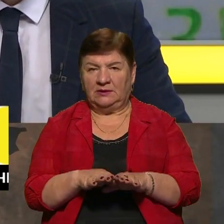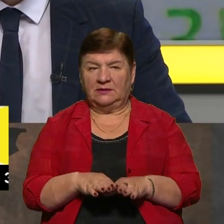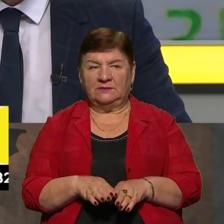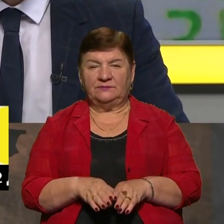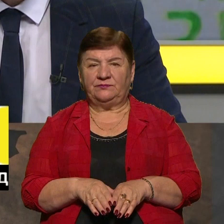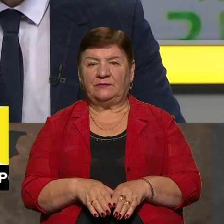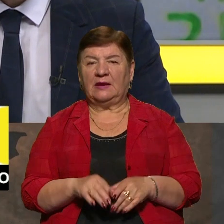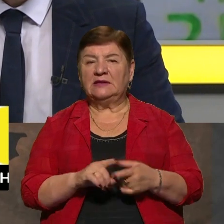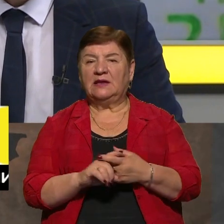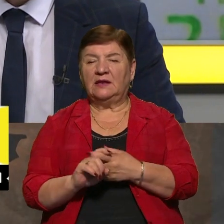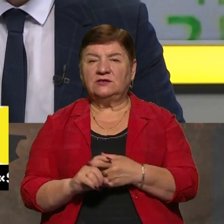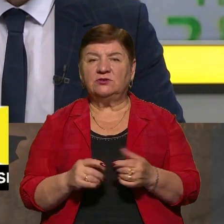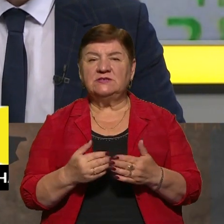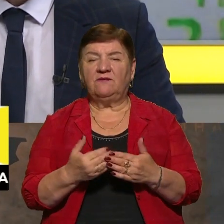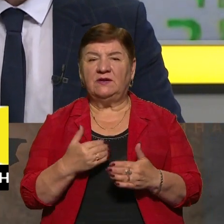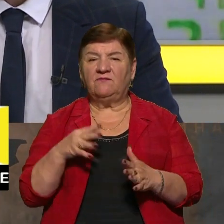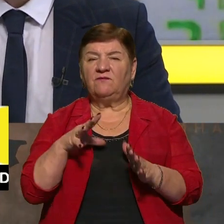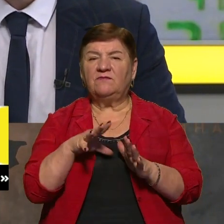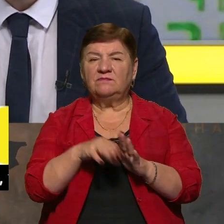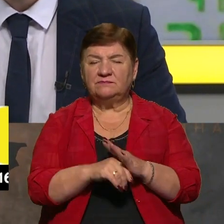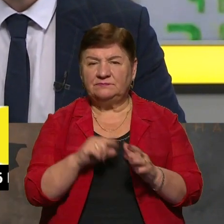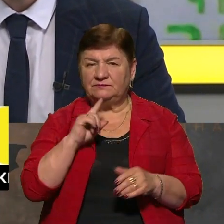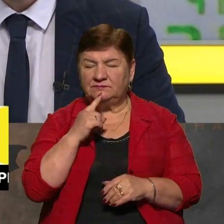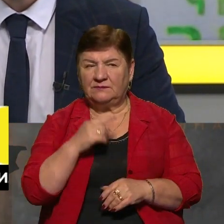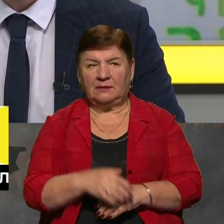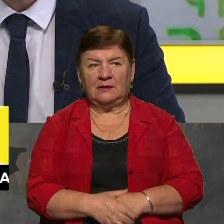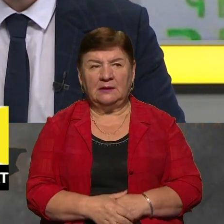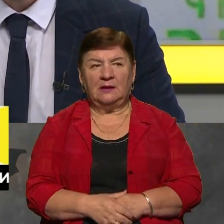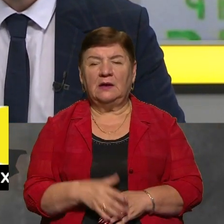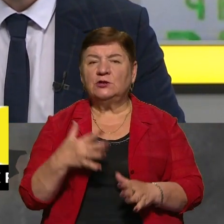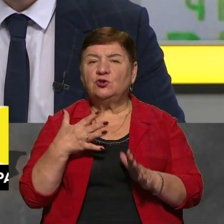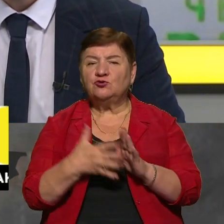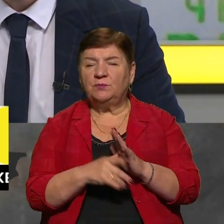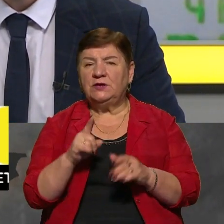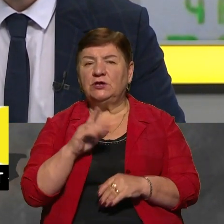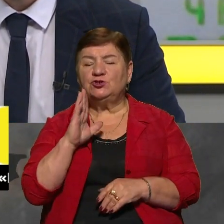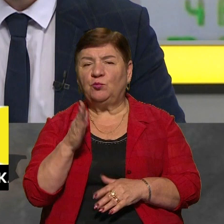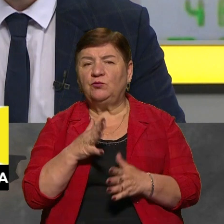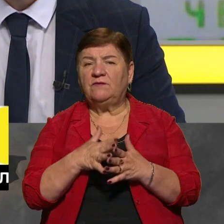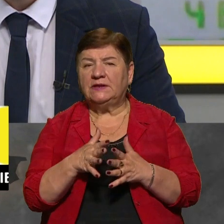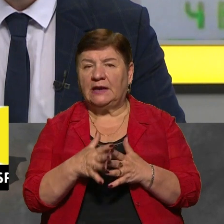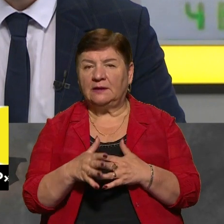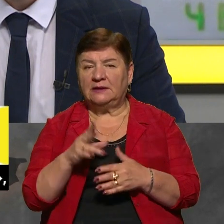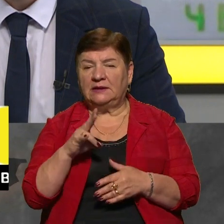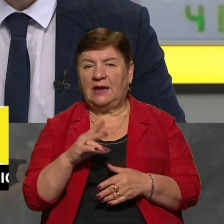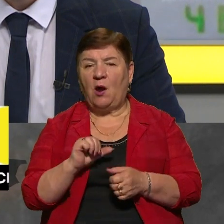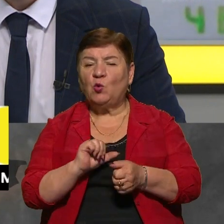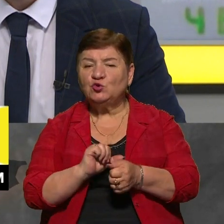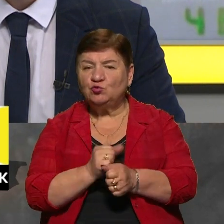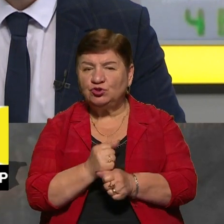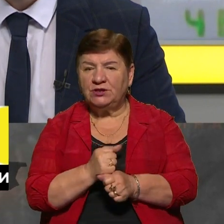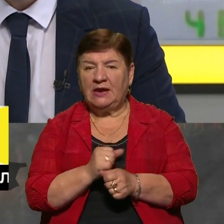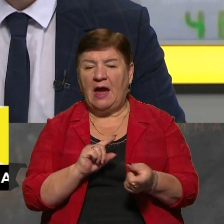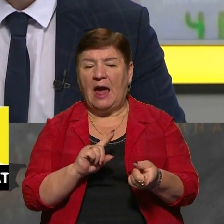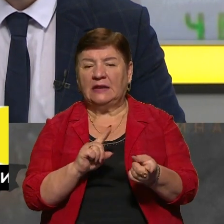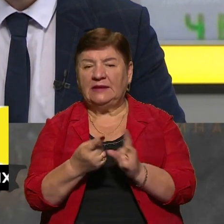Залежно, що будемо зрозуміти, що будуть витрати на осушення, демонтаж